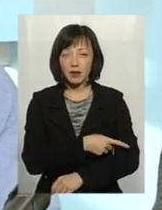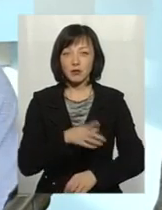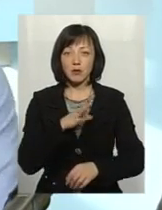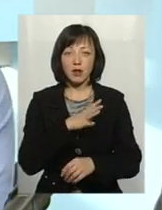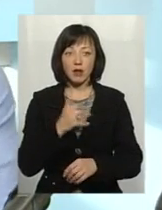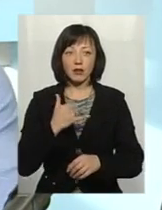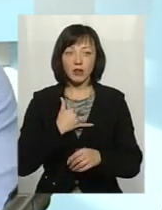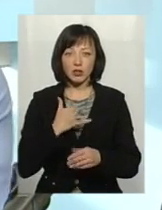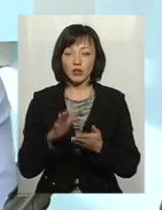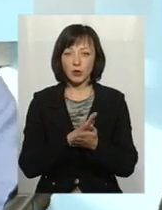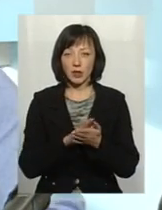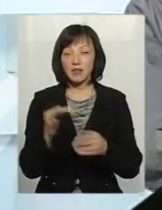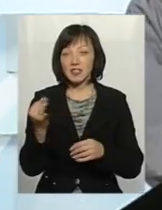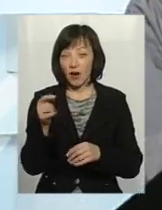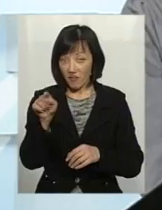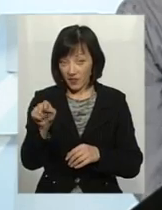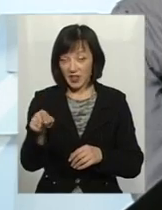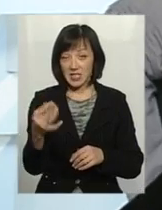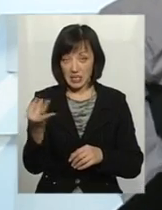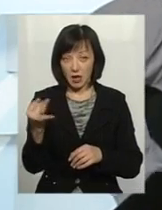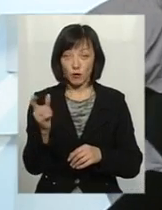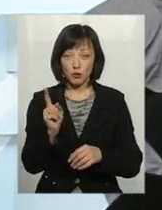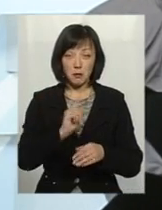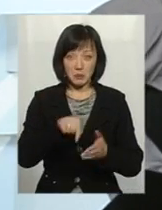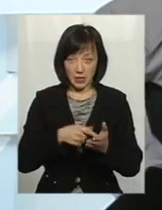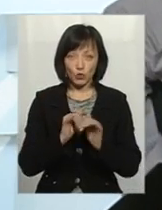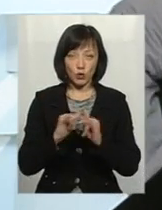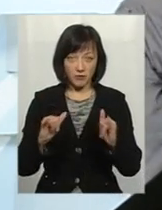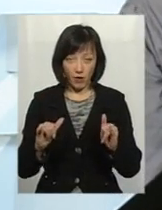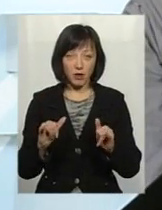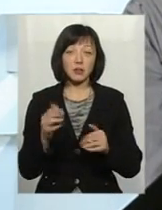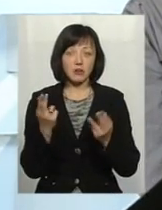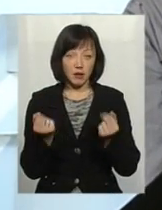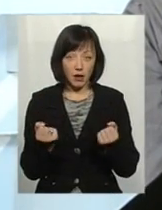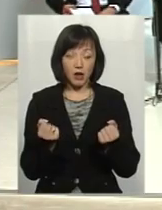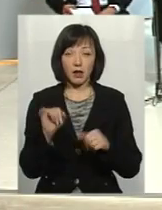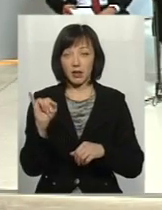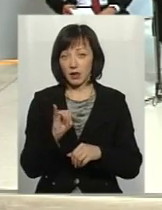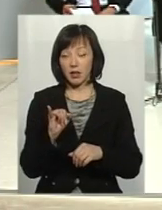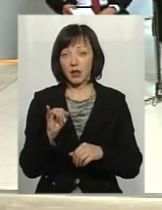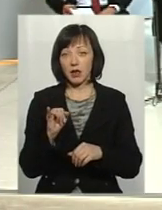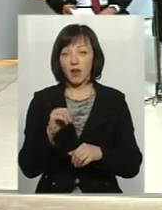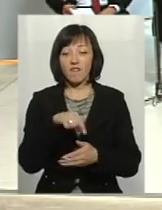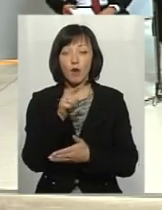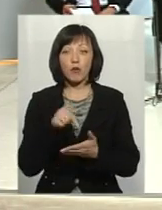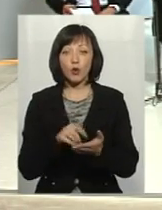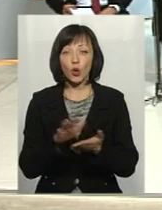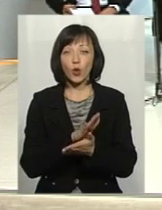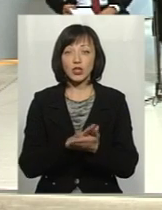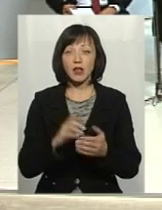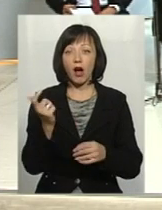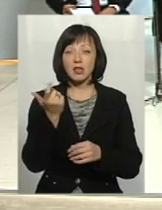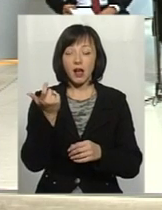в нашій біологічній очистку. ви зацікавлені в тому, щоб містечко розвивалося? Розвивалося, так. І питання очистки